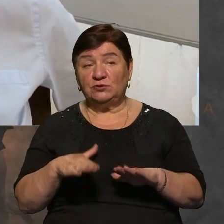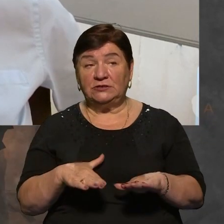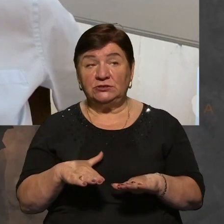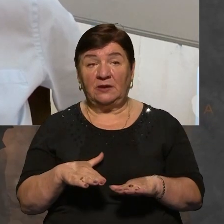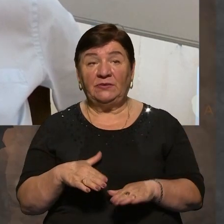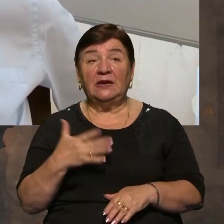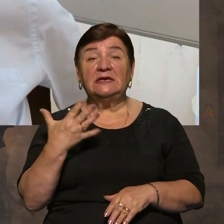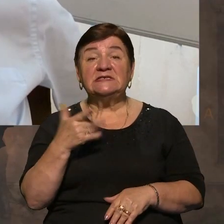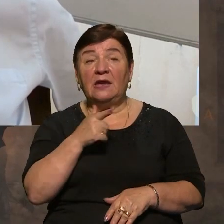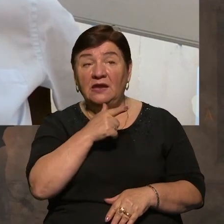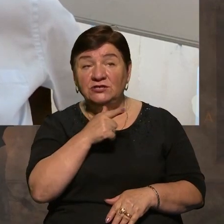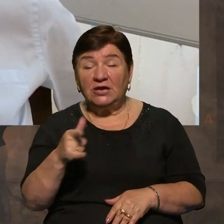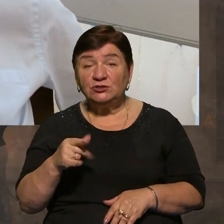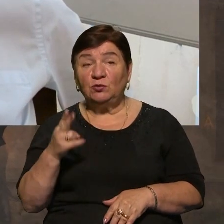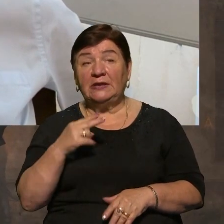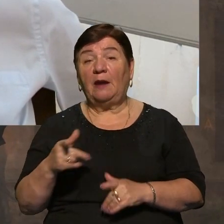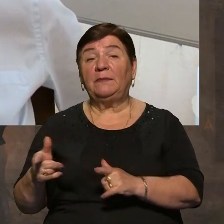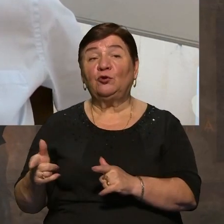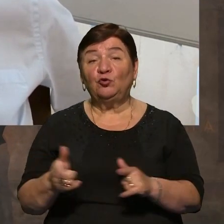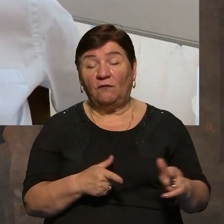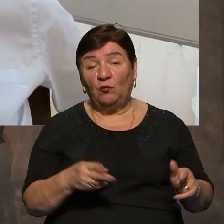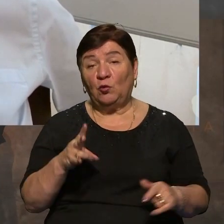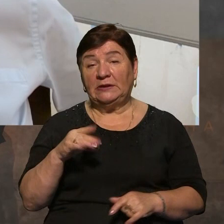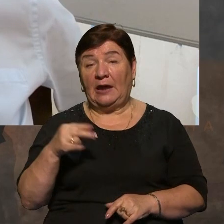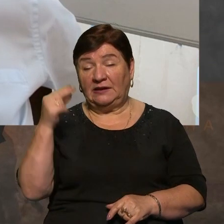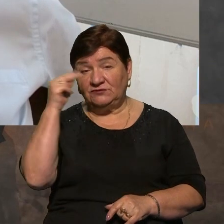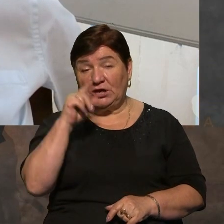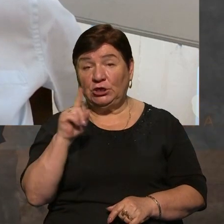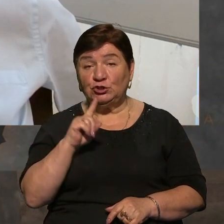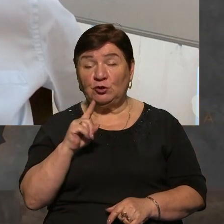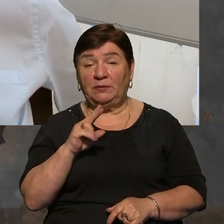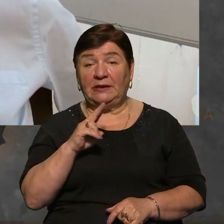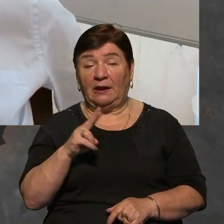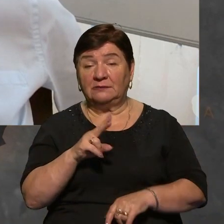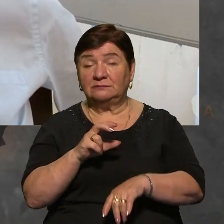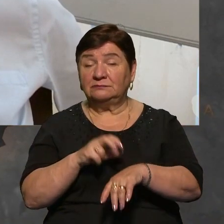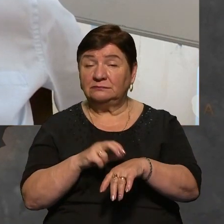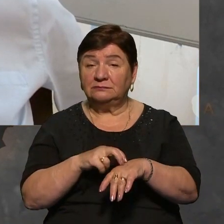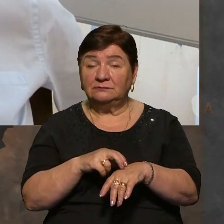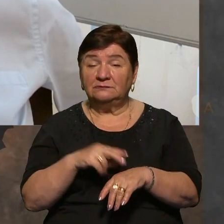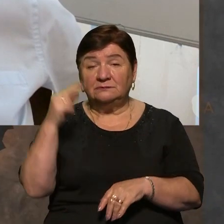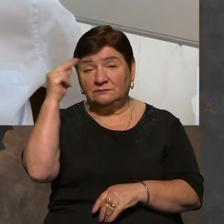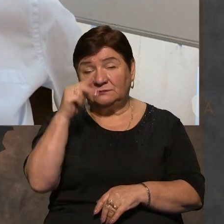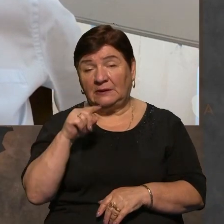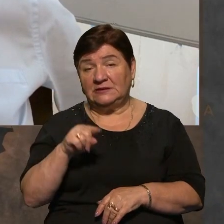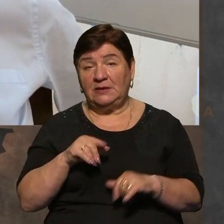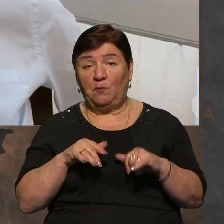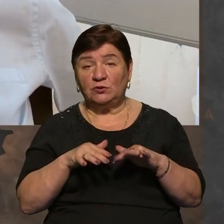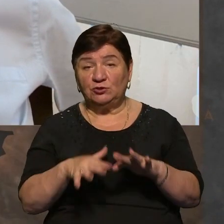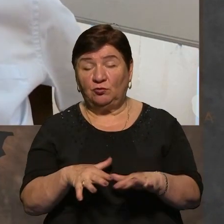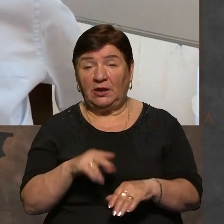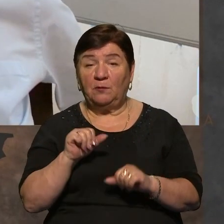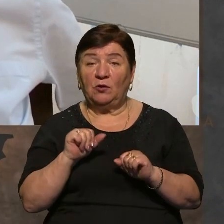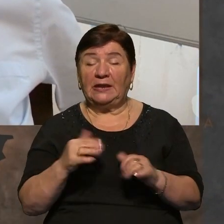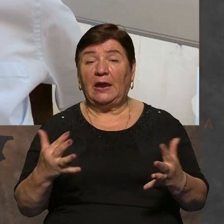власне, потрібно на підготовку, на навчання, для того, аби бойові медики, власне, навчилися цій процедурі і змогли рятувати